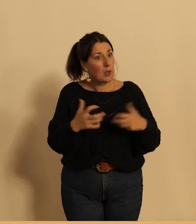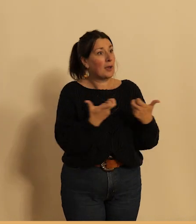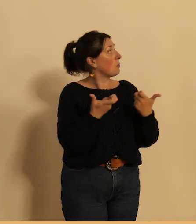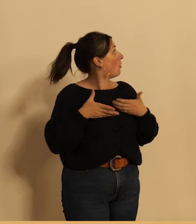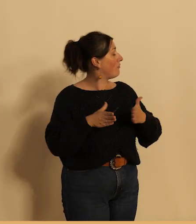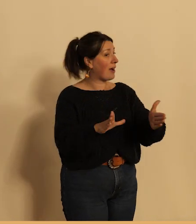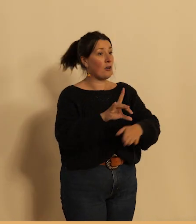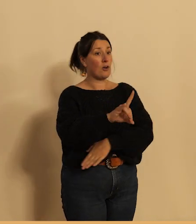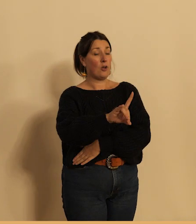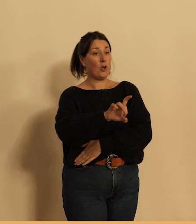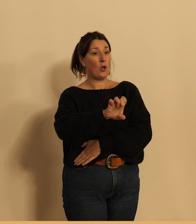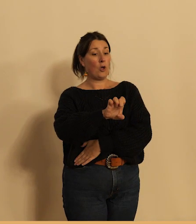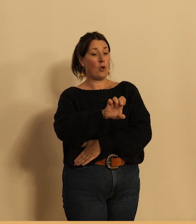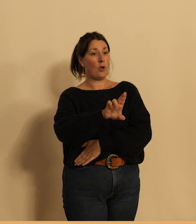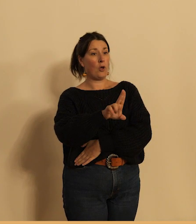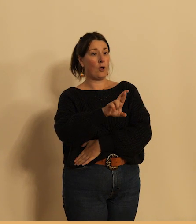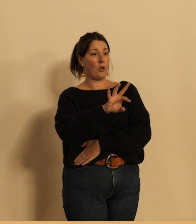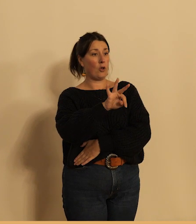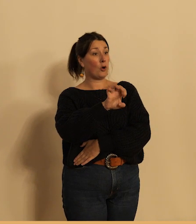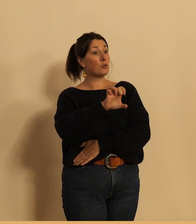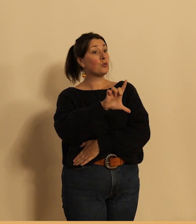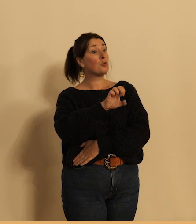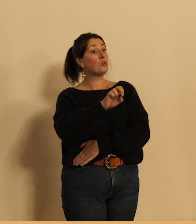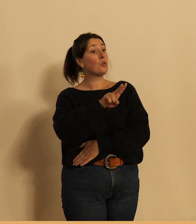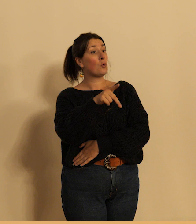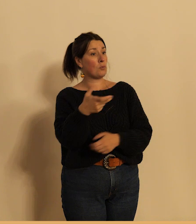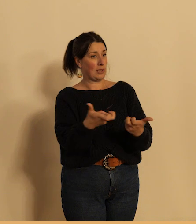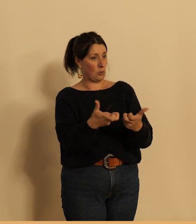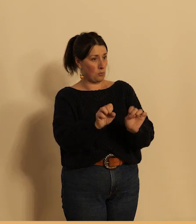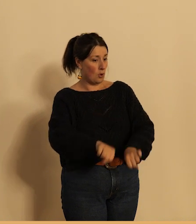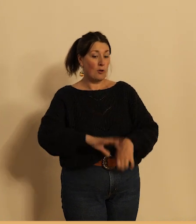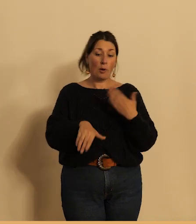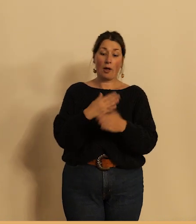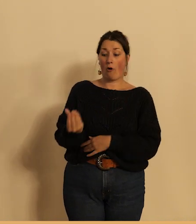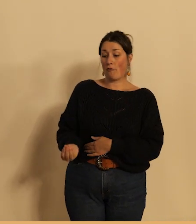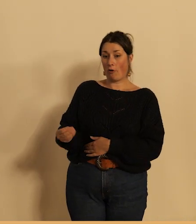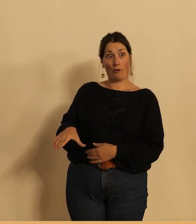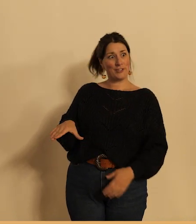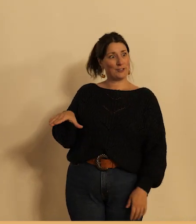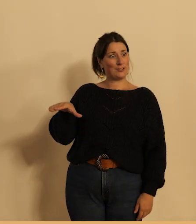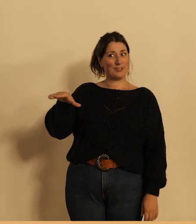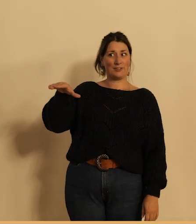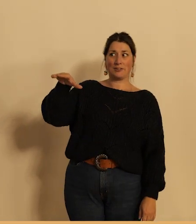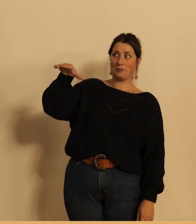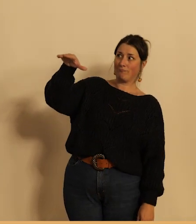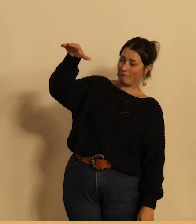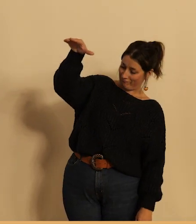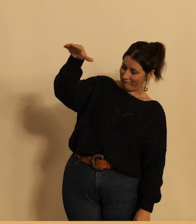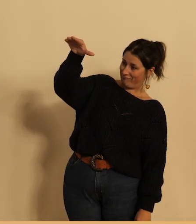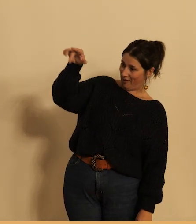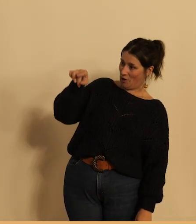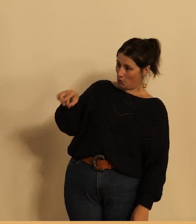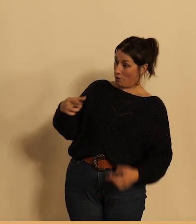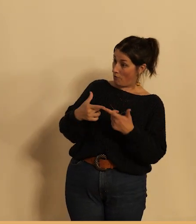Horteloup et puis prenant de l'âge le cycliste peut aussi bénéficier d